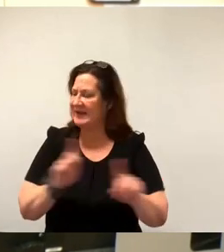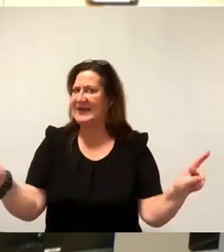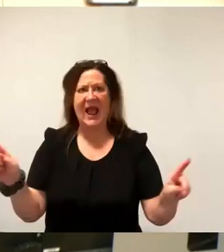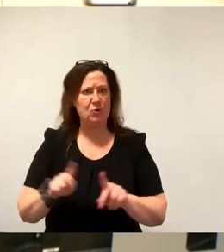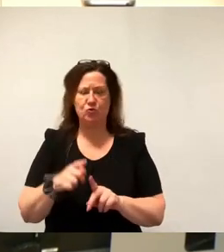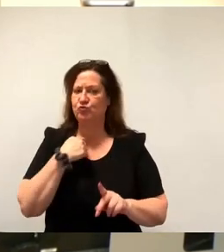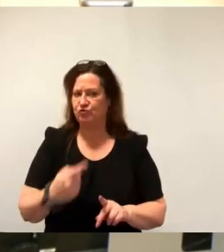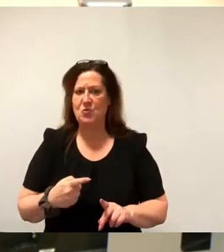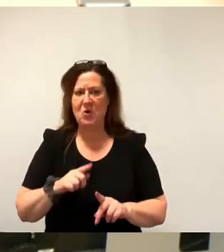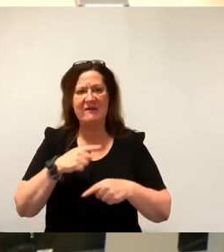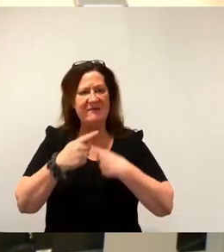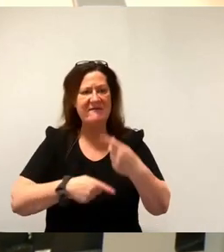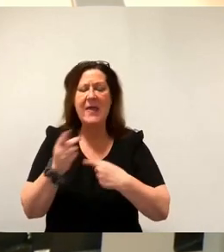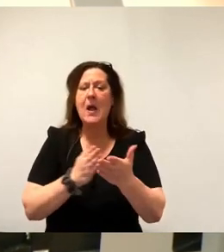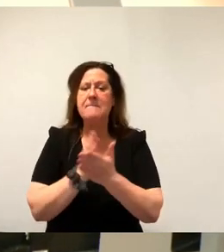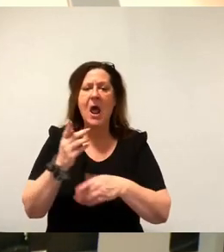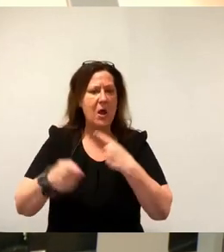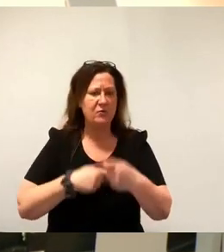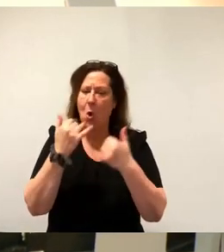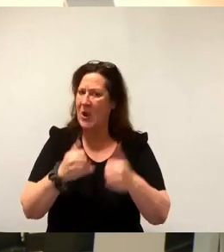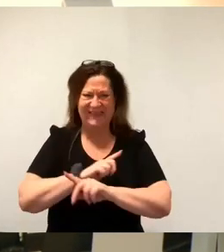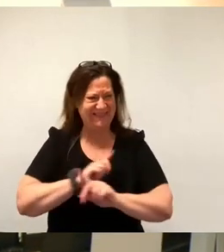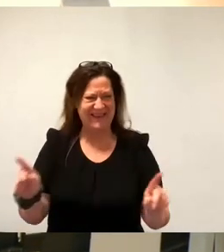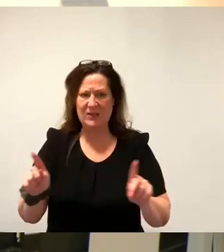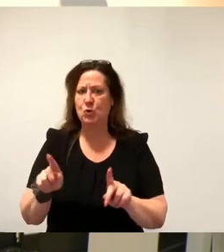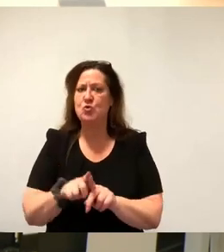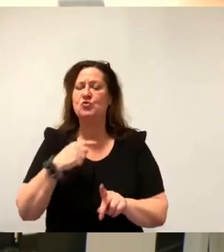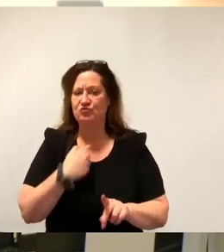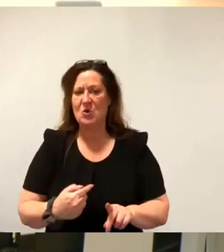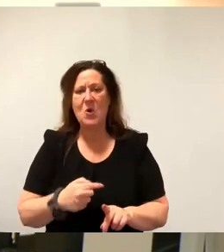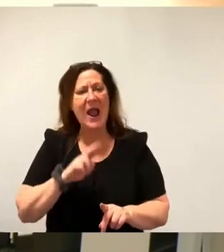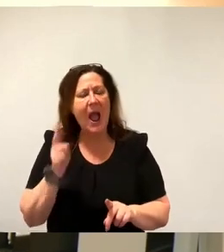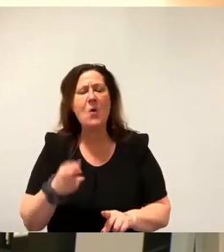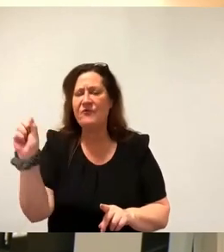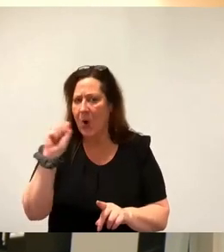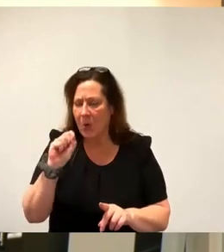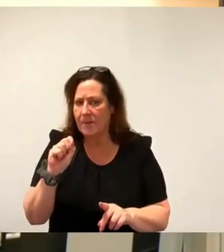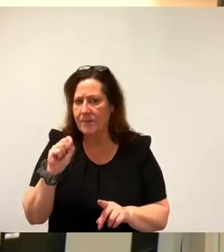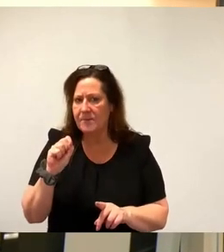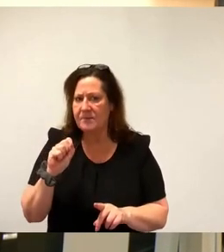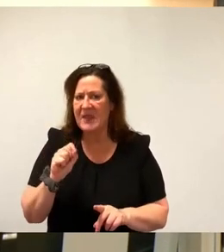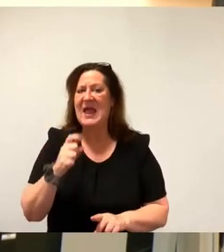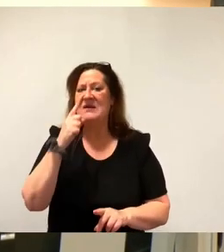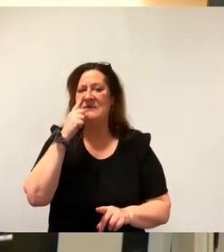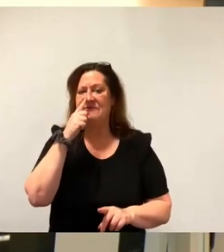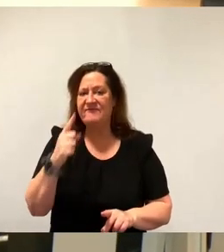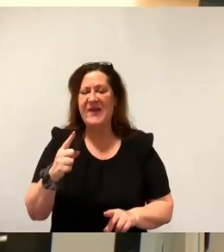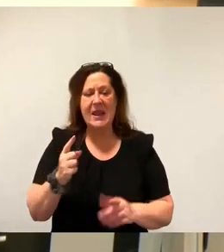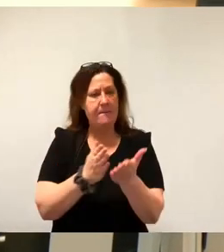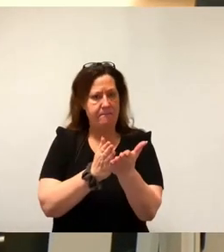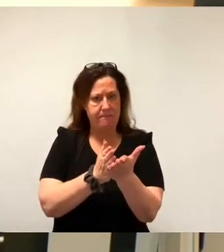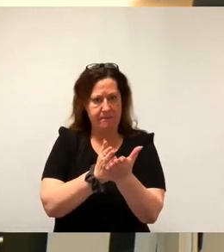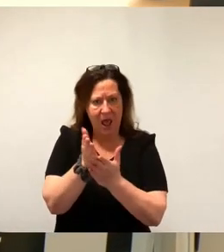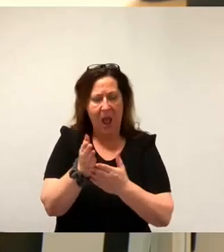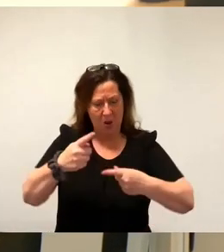werden wir heute nicht zustimmen. Auch weil wir der Meinung sind, wenn wir uns mit Planungsprozessen beschäftigen